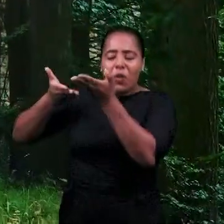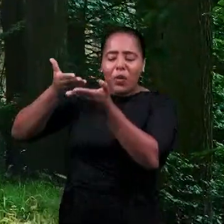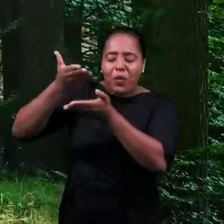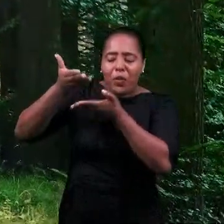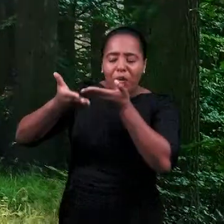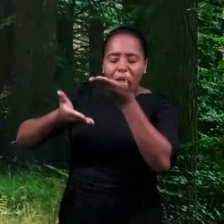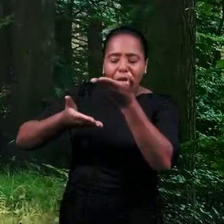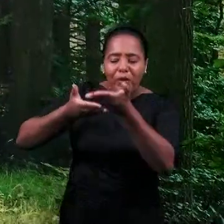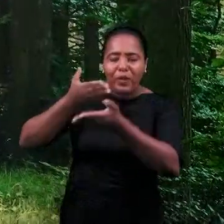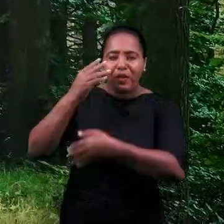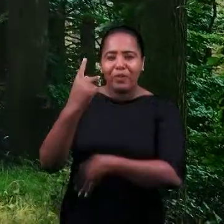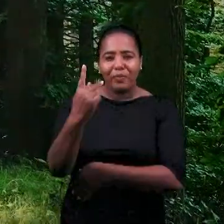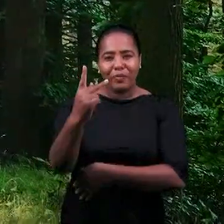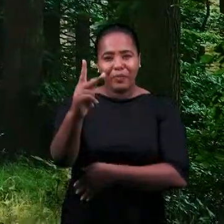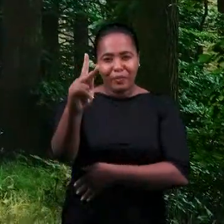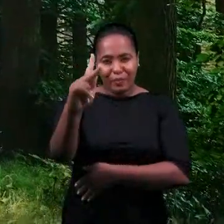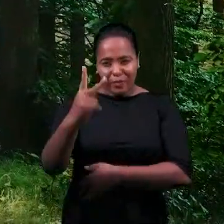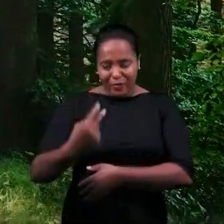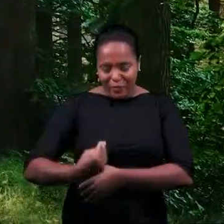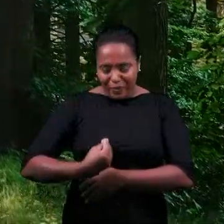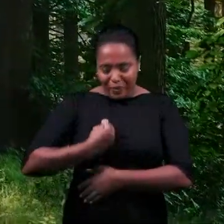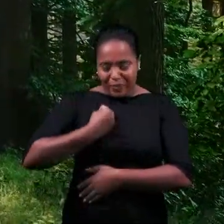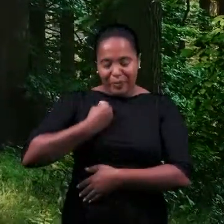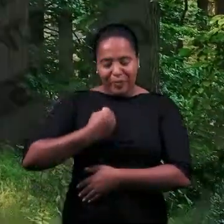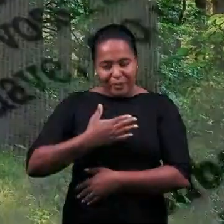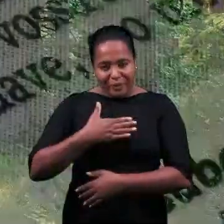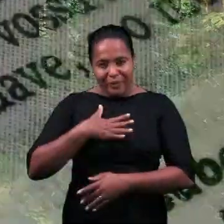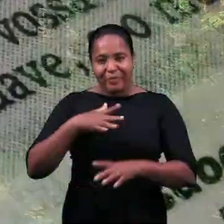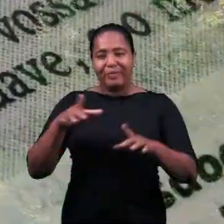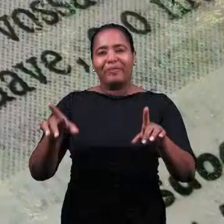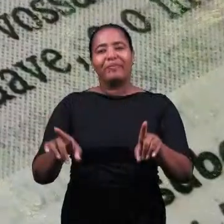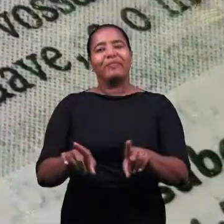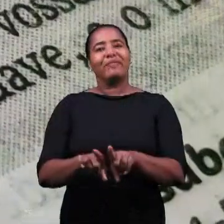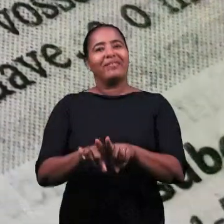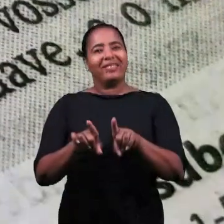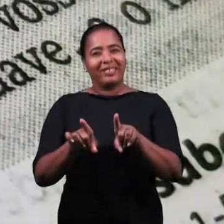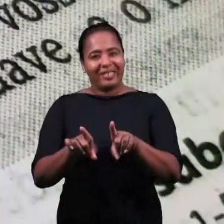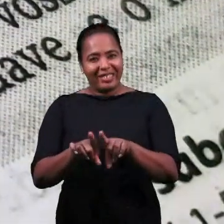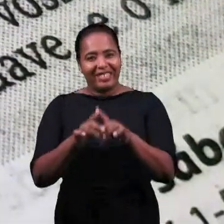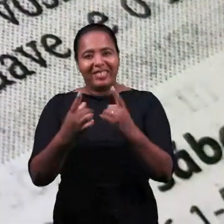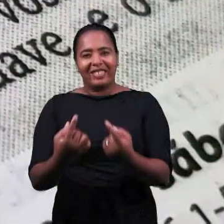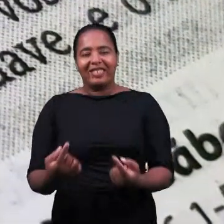бодрствуя, бодрствуя, а тебе обо мне